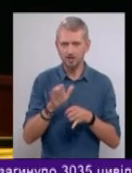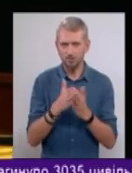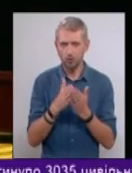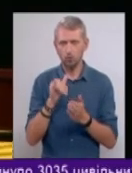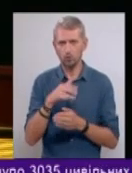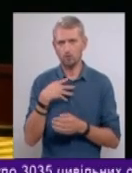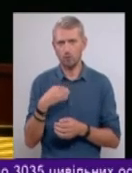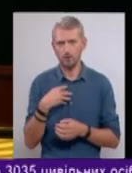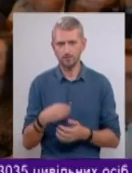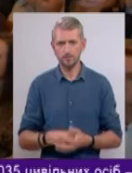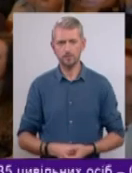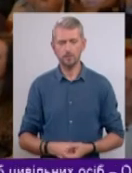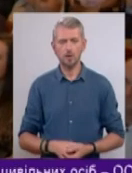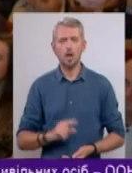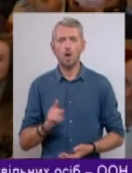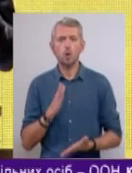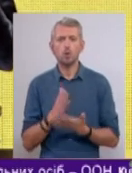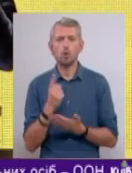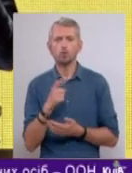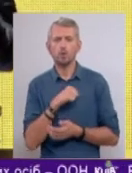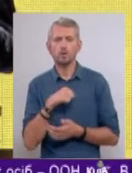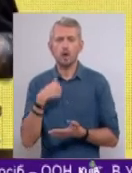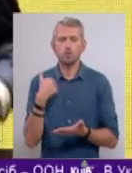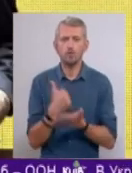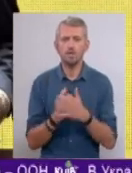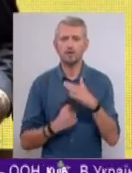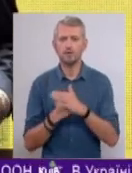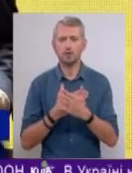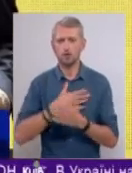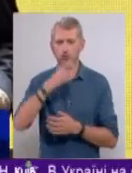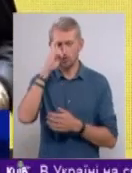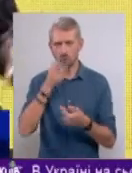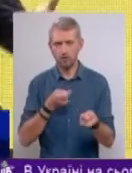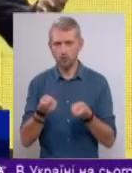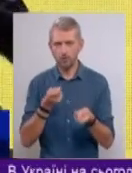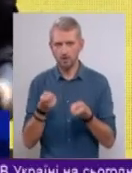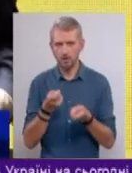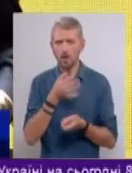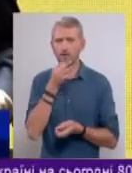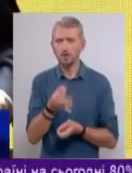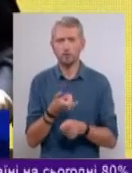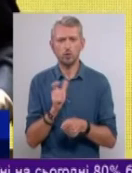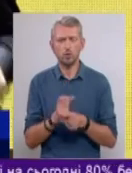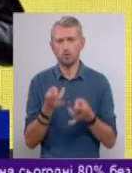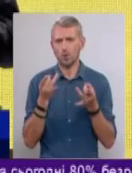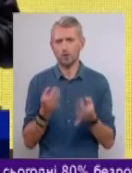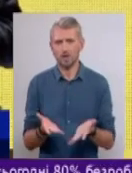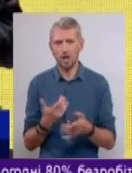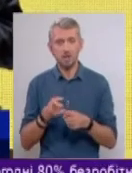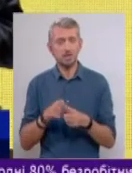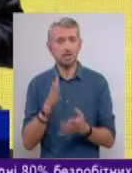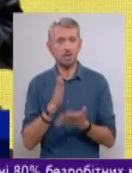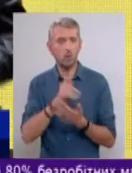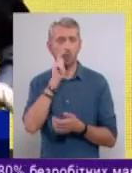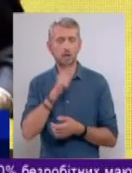А що є одною з основних засад нашої державності? Відповідь дуже проста. Це є